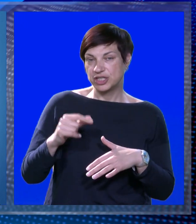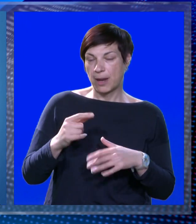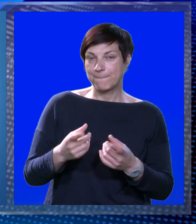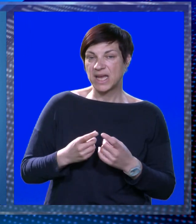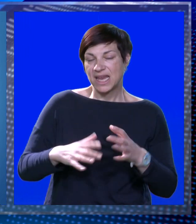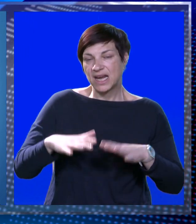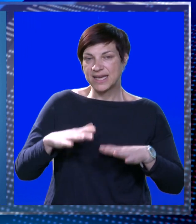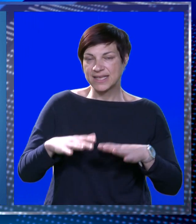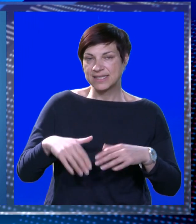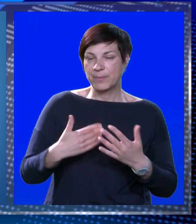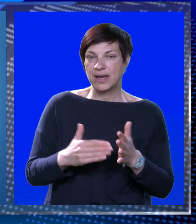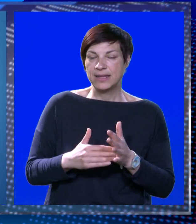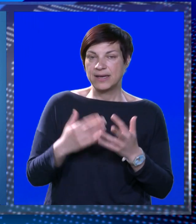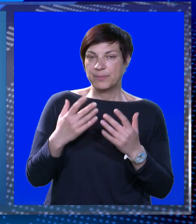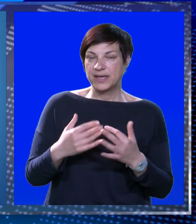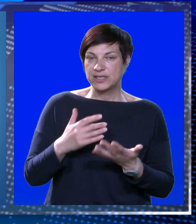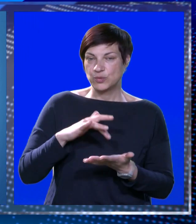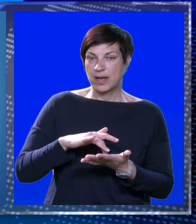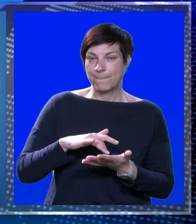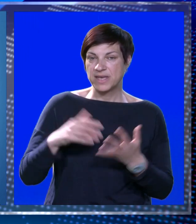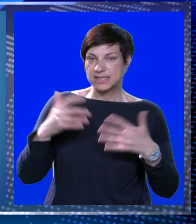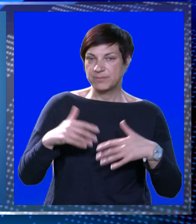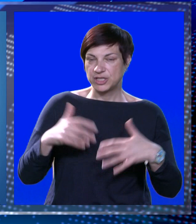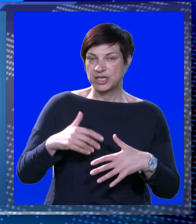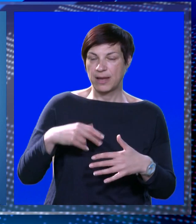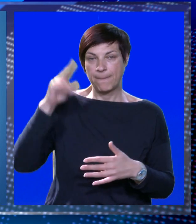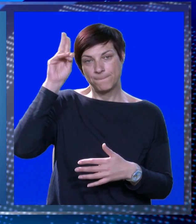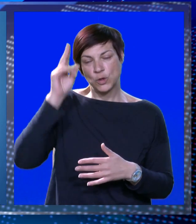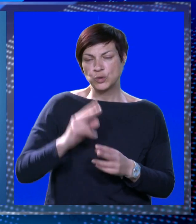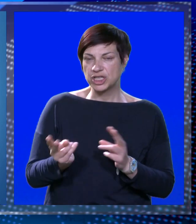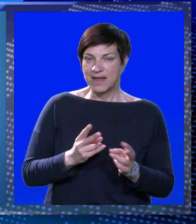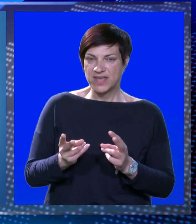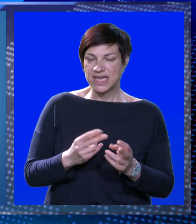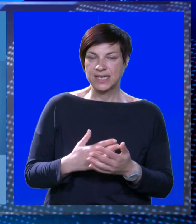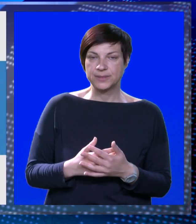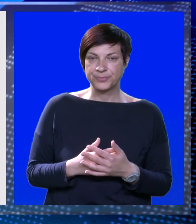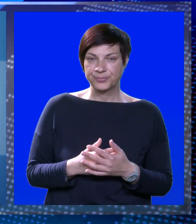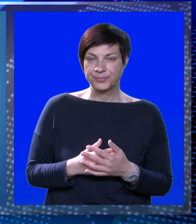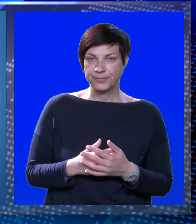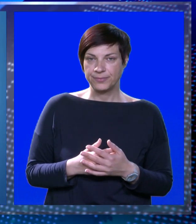manje česta ali nestabilno pa treba računati na mjestimične pljuskove moguće i neverine